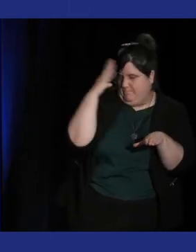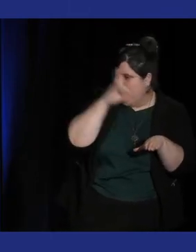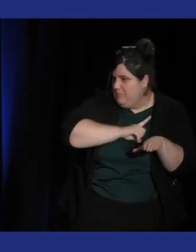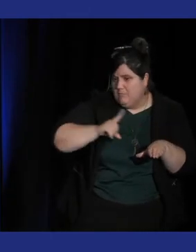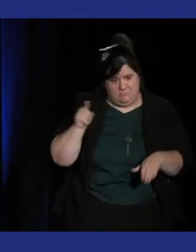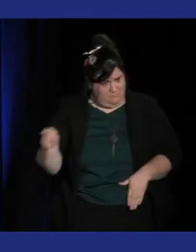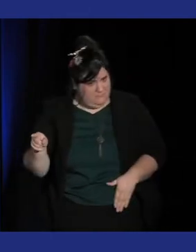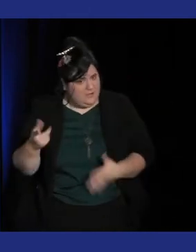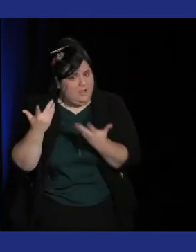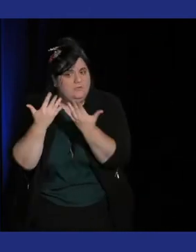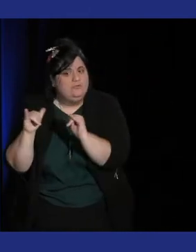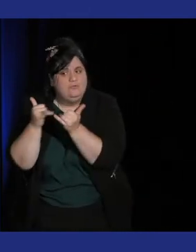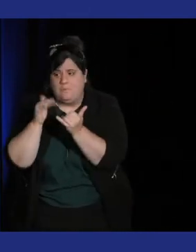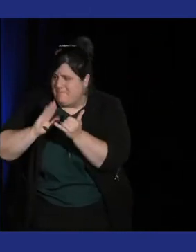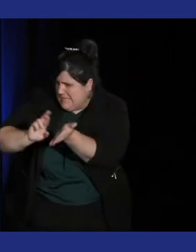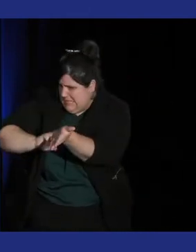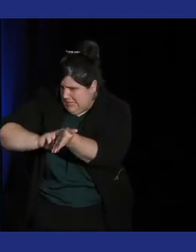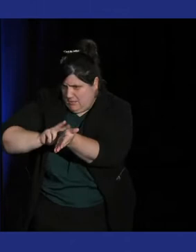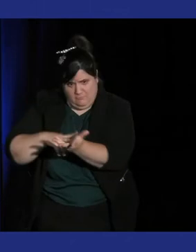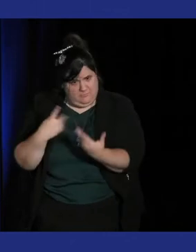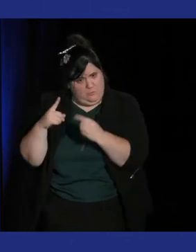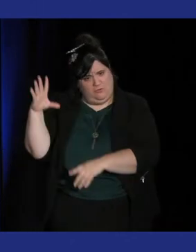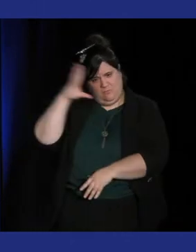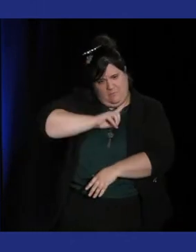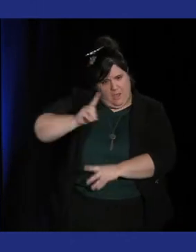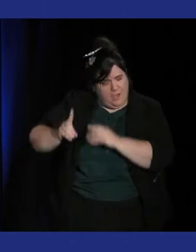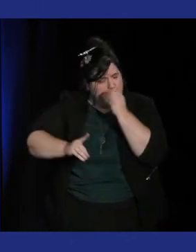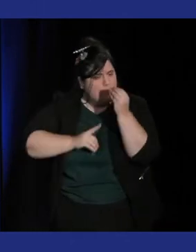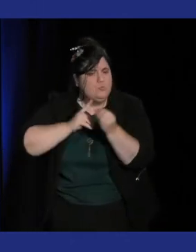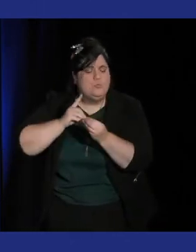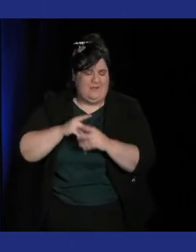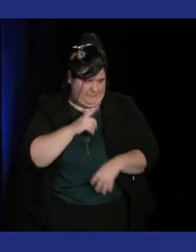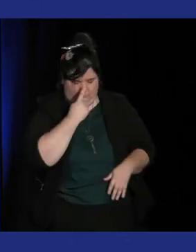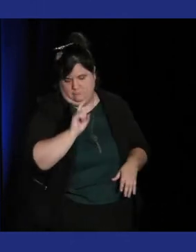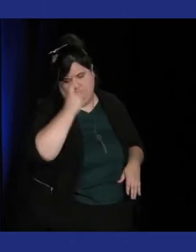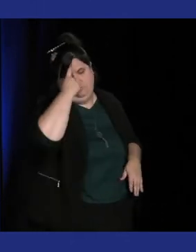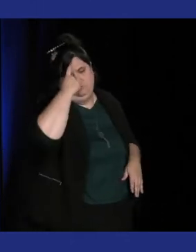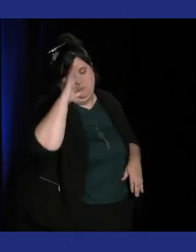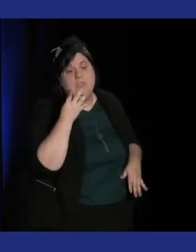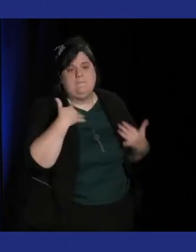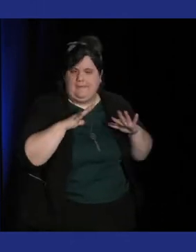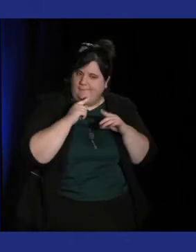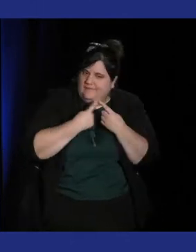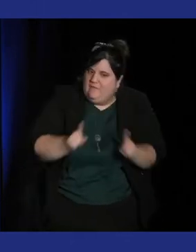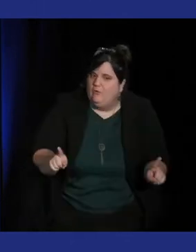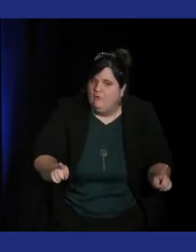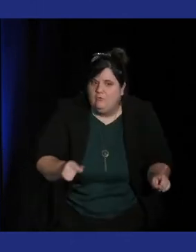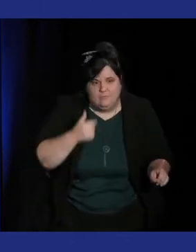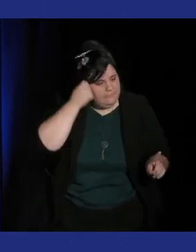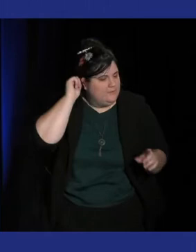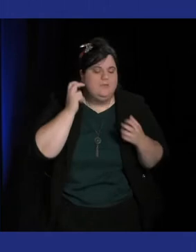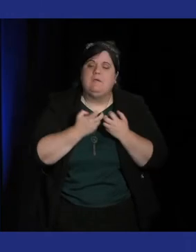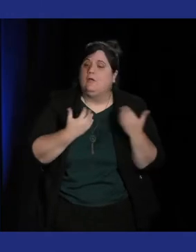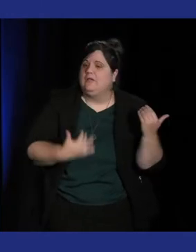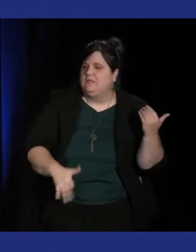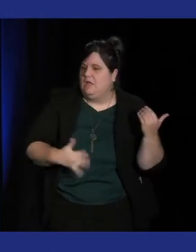autant ? En fait elle est... je pense qu'elle marque plus mais pas de la même manière je vais prendre par exemple la cas des séries des Guitars-Héros